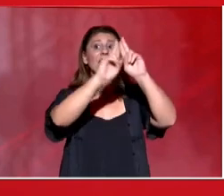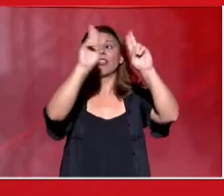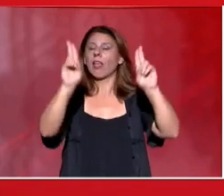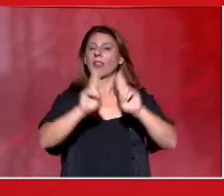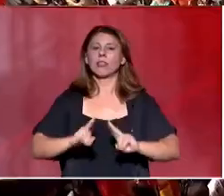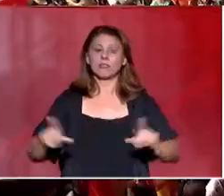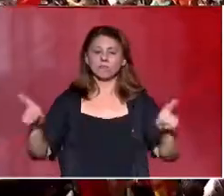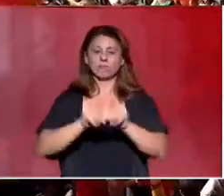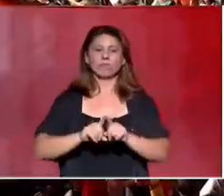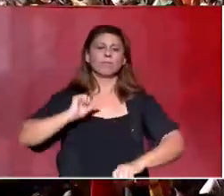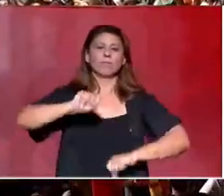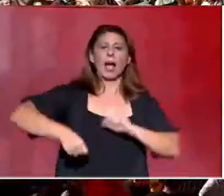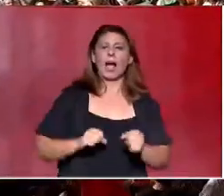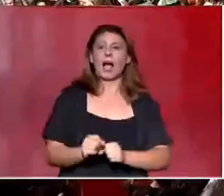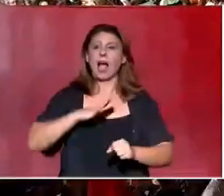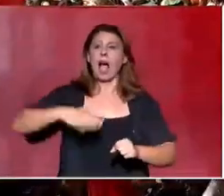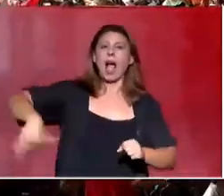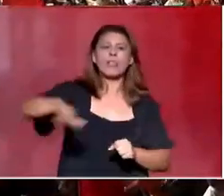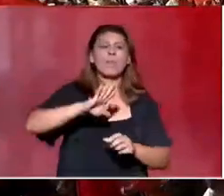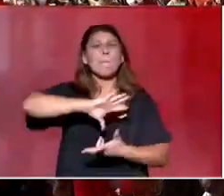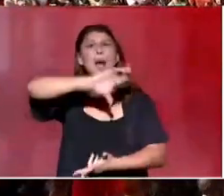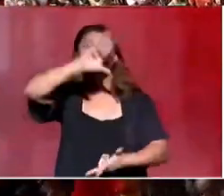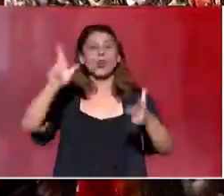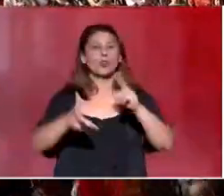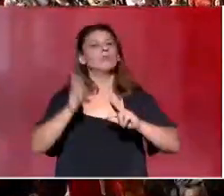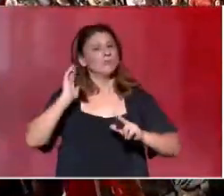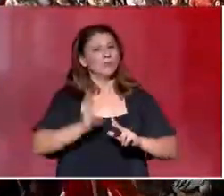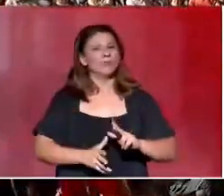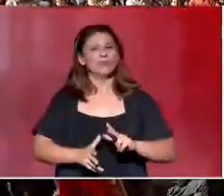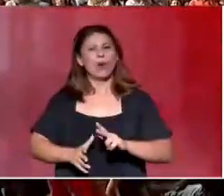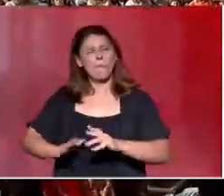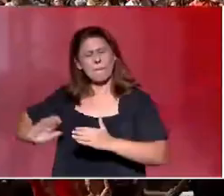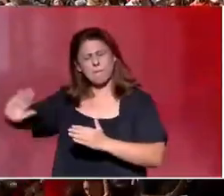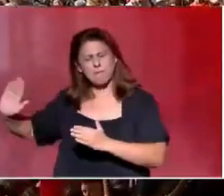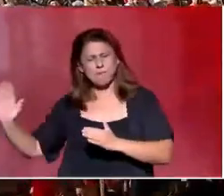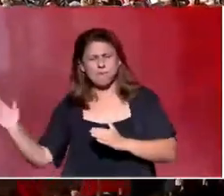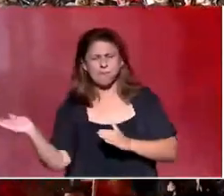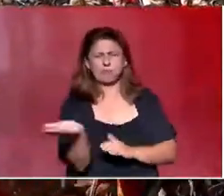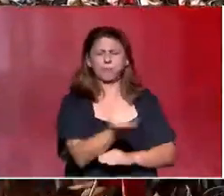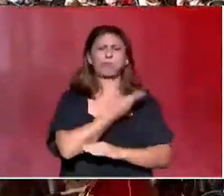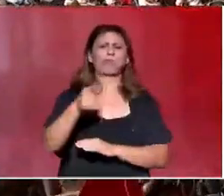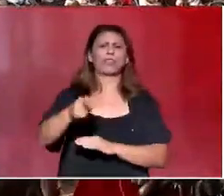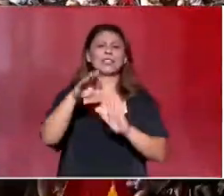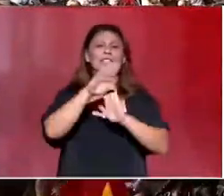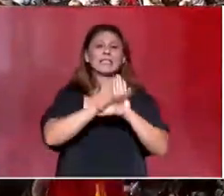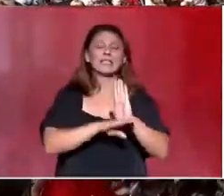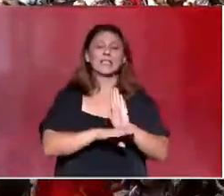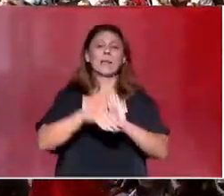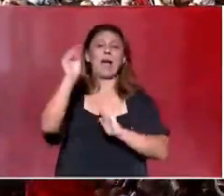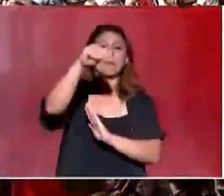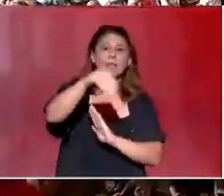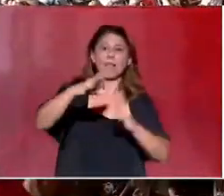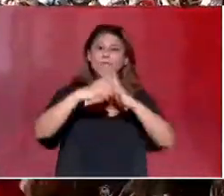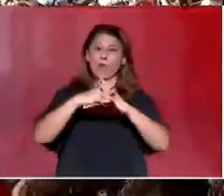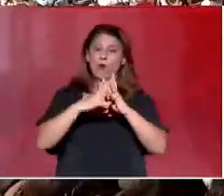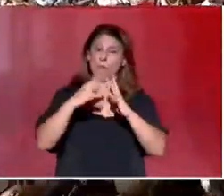με τους λαούς όλου του κόσμου μπορούμε να σαρώσουμε το σύστημα της εκμετάλλευσης και των πολέμων να χτίσουμε την